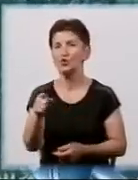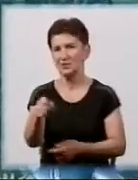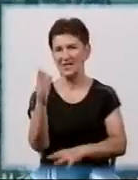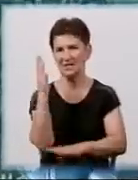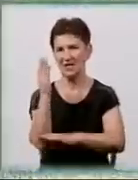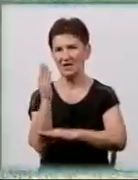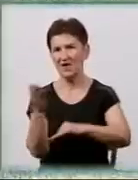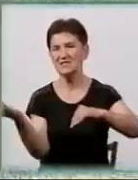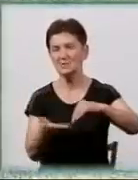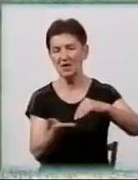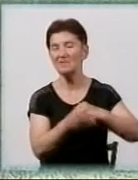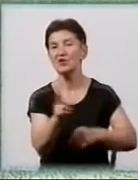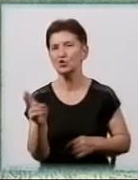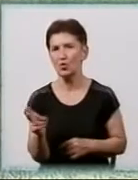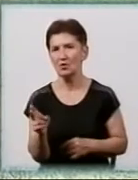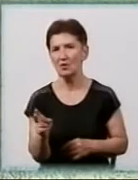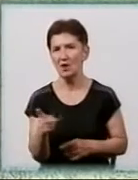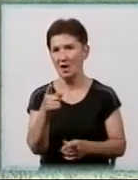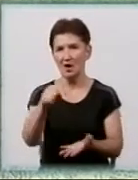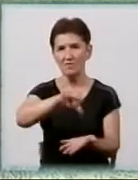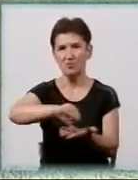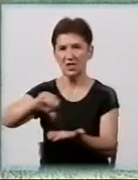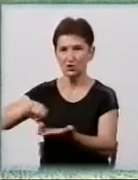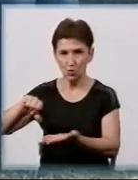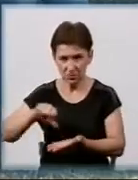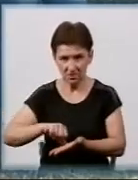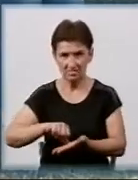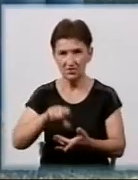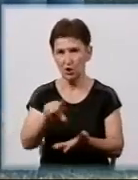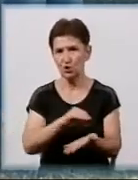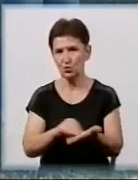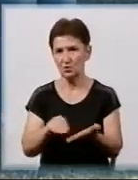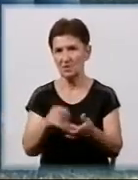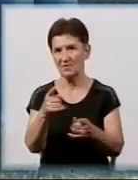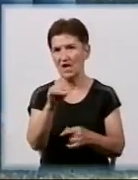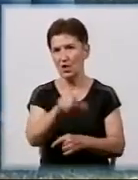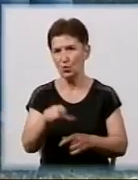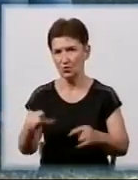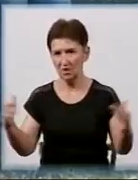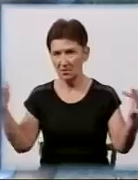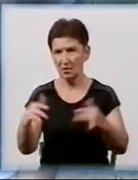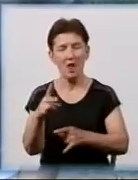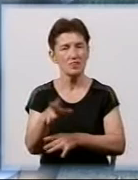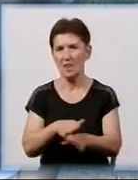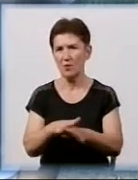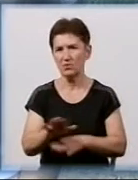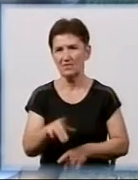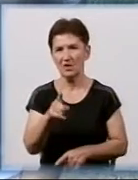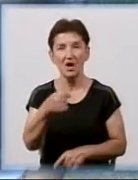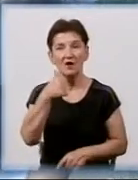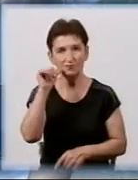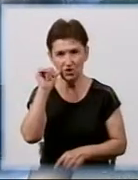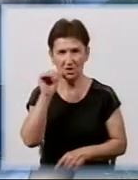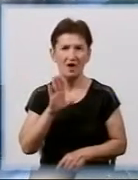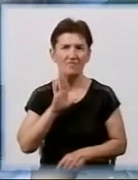У присутності журналістів та мешканців прилеглих будинків, які зібралися поряд, роботи не проводили. Я вчора вранці